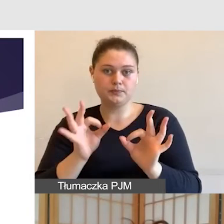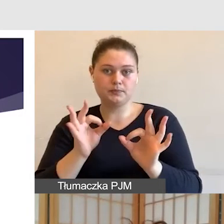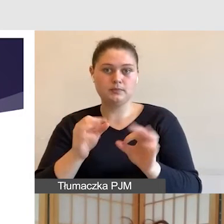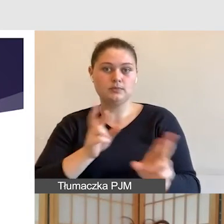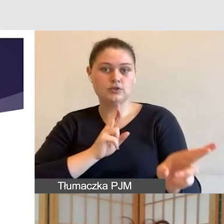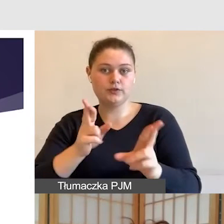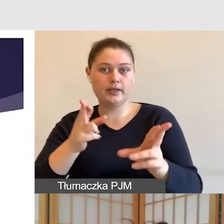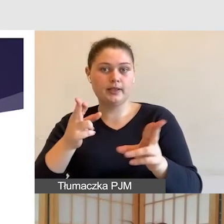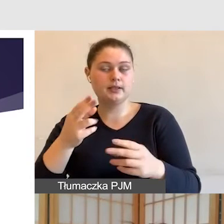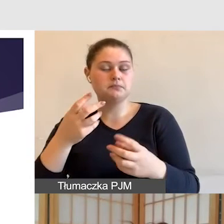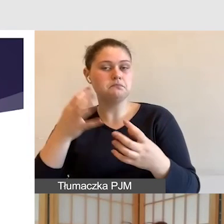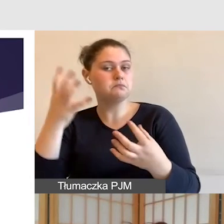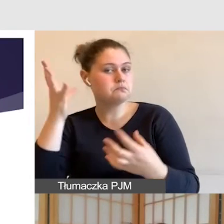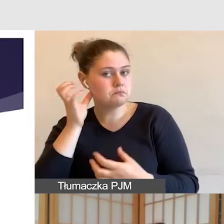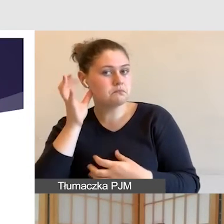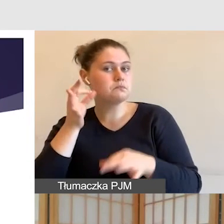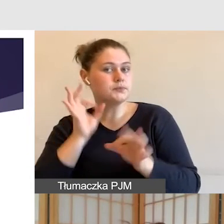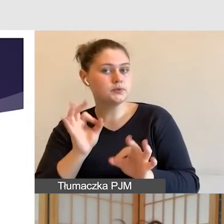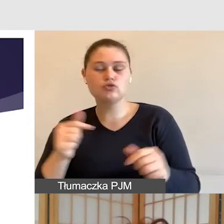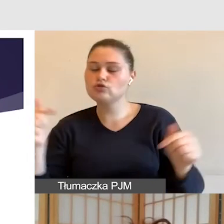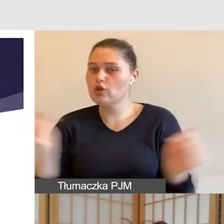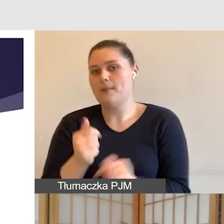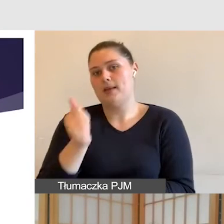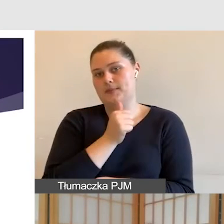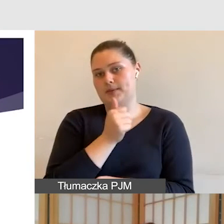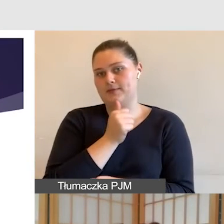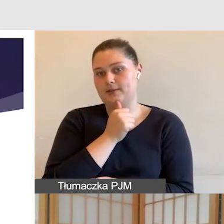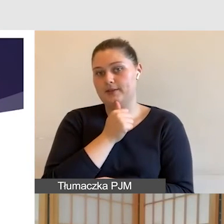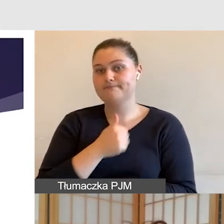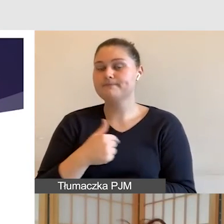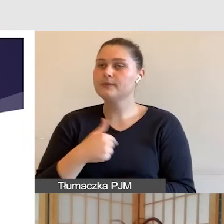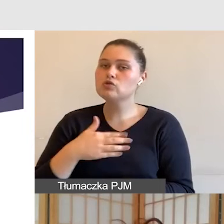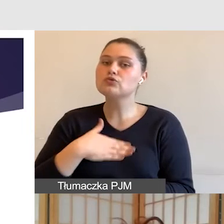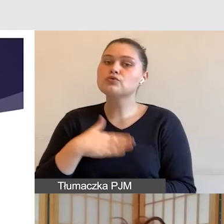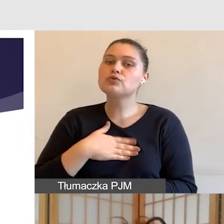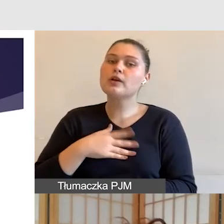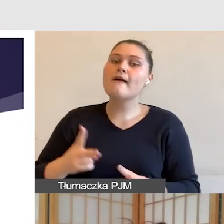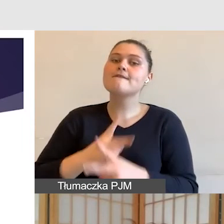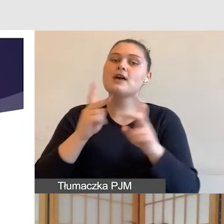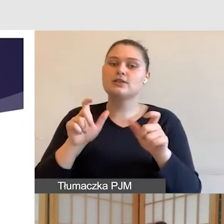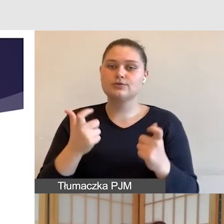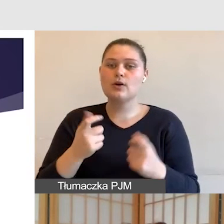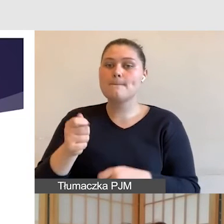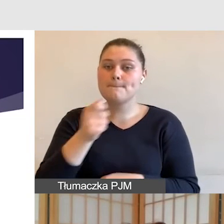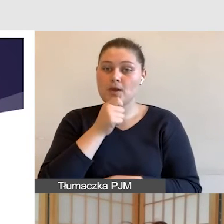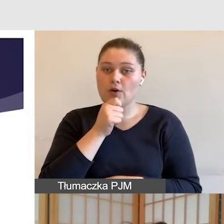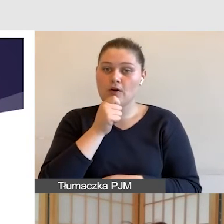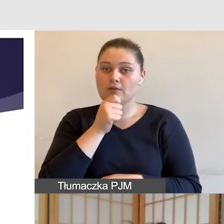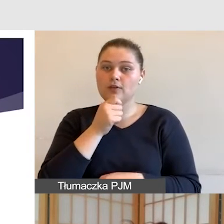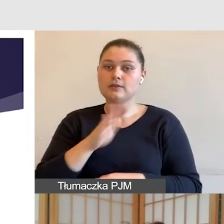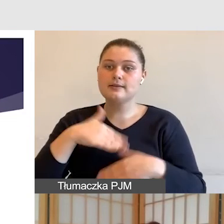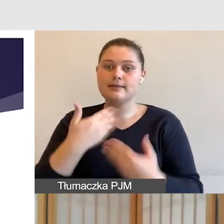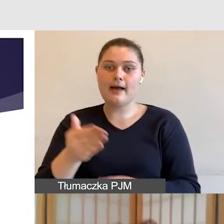należy zawsze to sprawdzić. Ponadto dla mnie bardzo ważny aspekt to mikrofon dla wykładowcy. To jest ostatnio moja